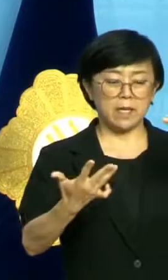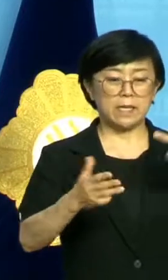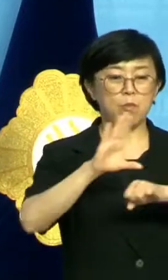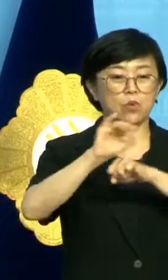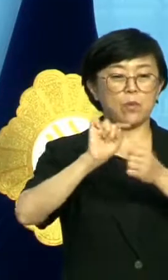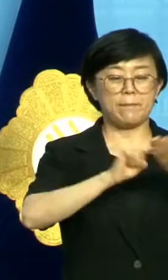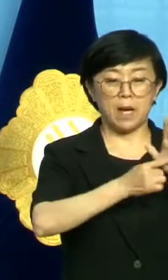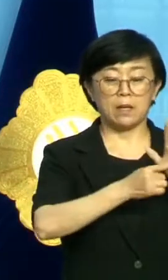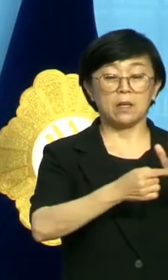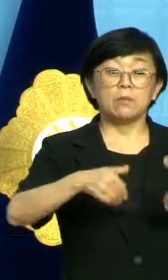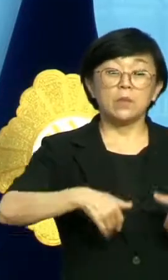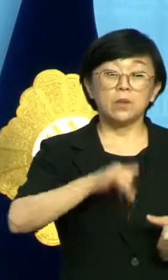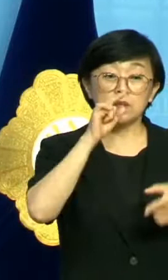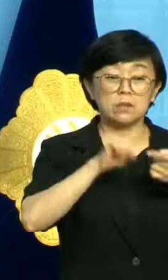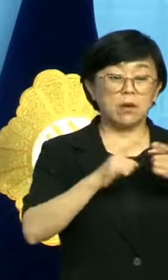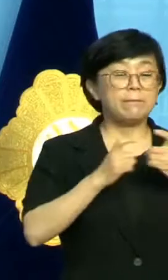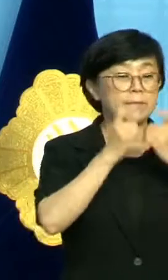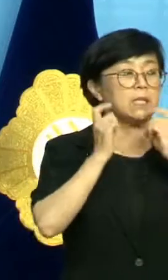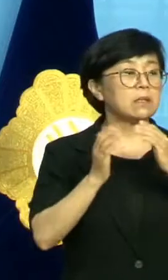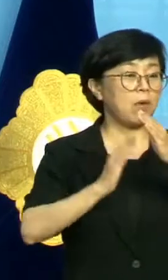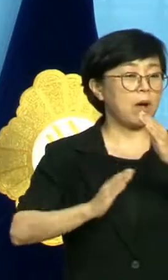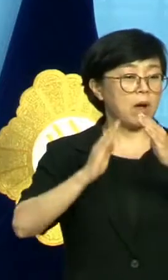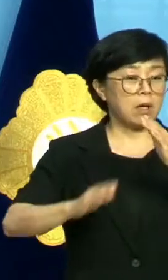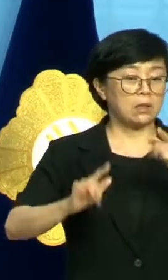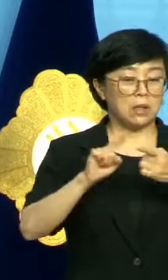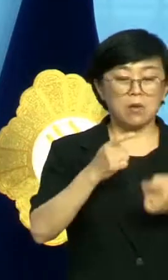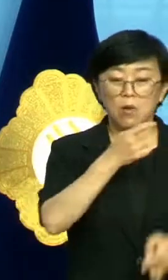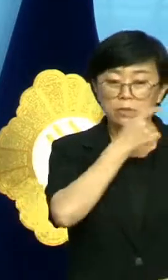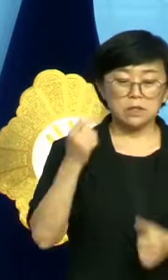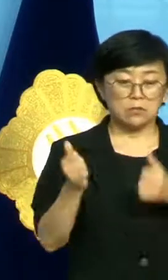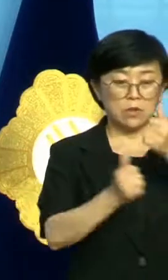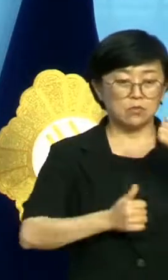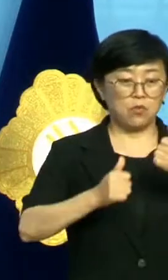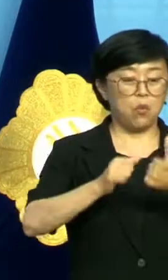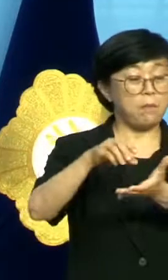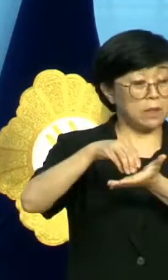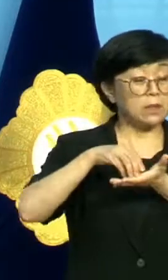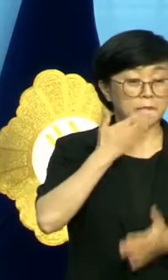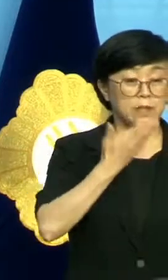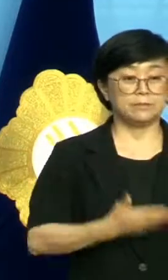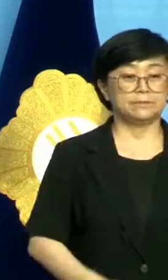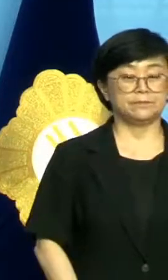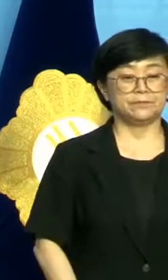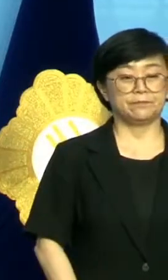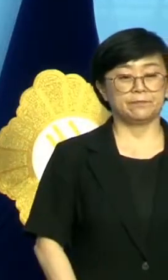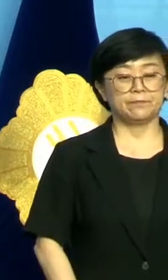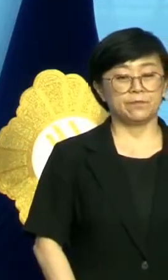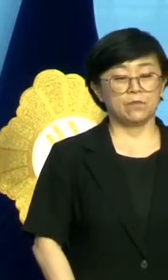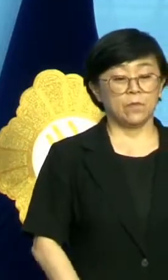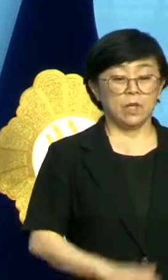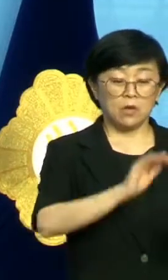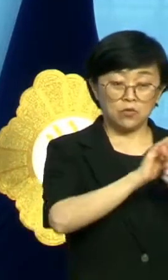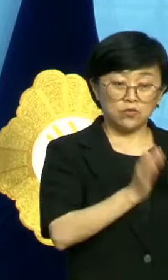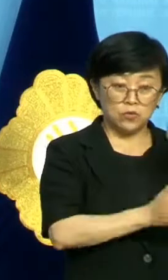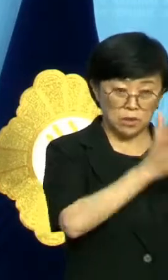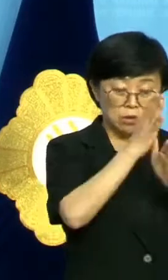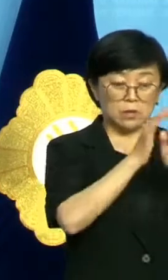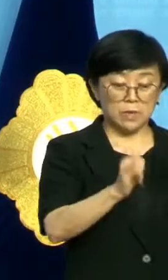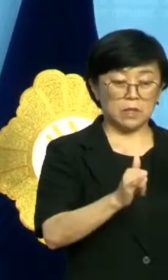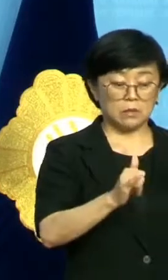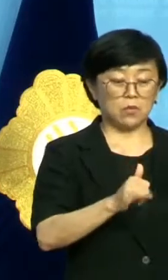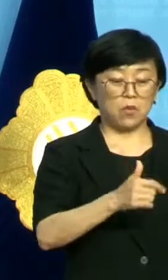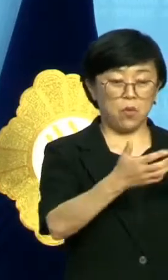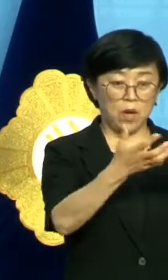내고 필요시 민관합동공정성 검증위도 수용할 수 있다고 밝혔다. 이에 경주시민대책위와